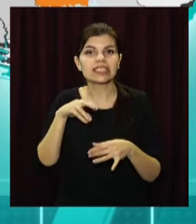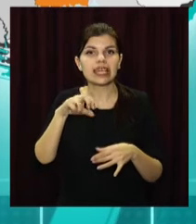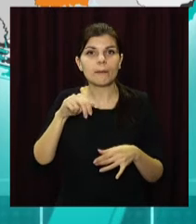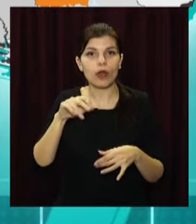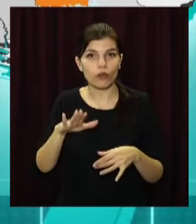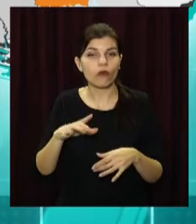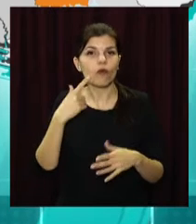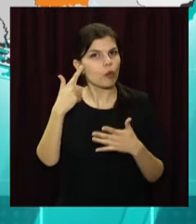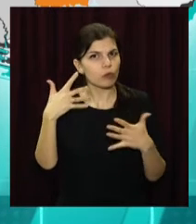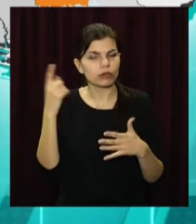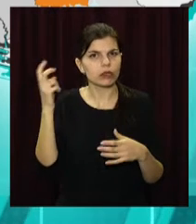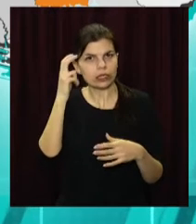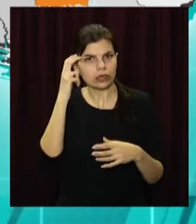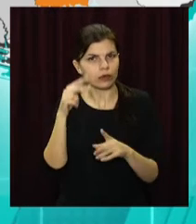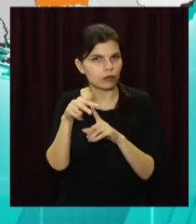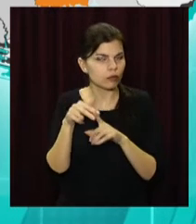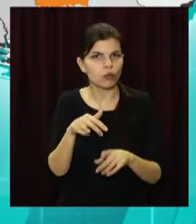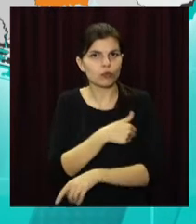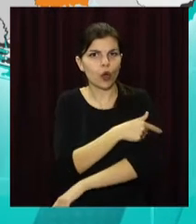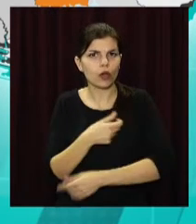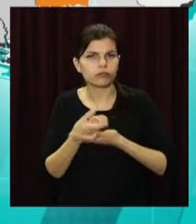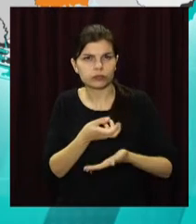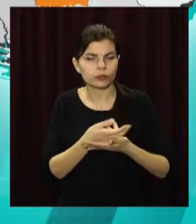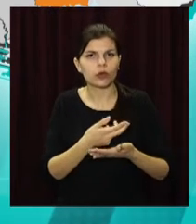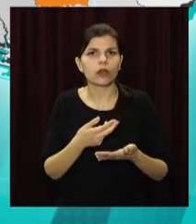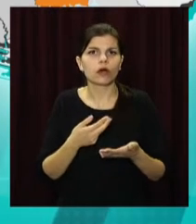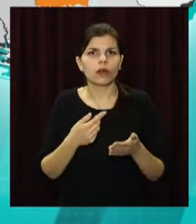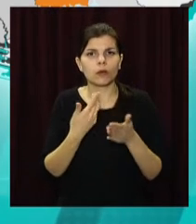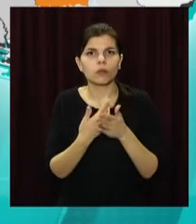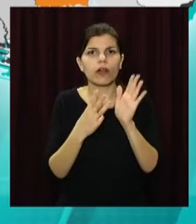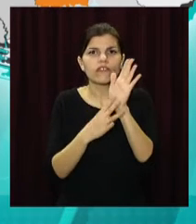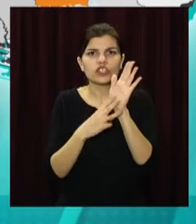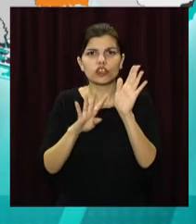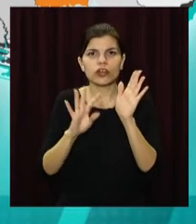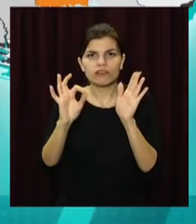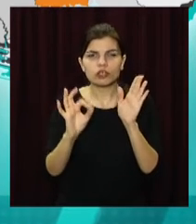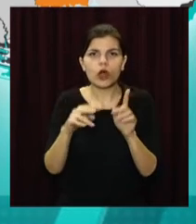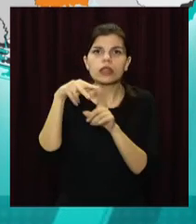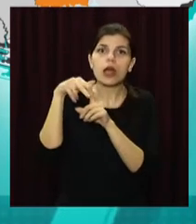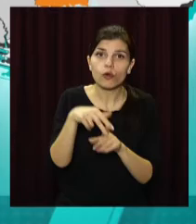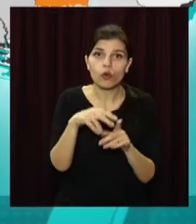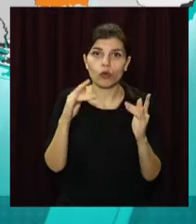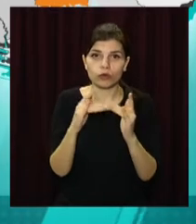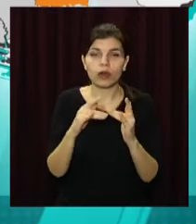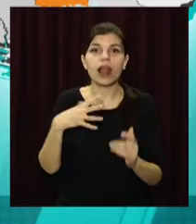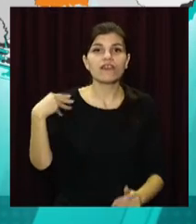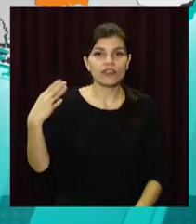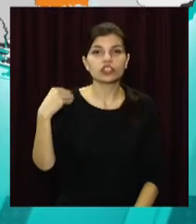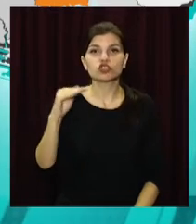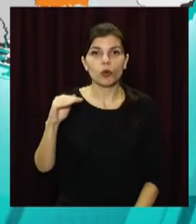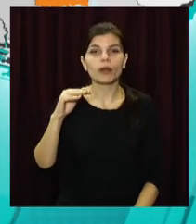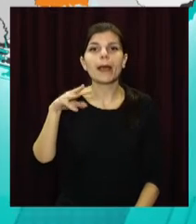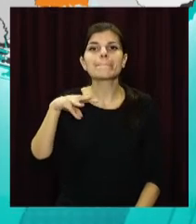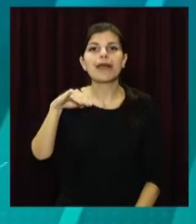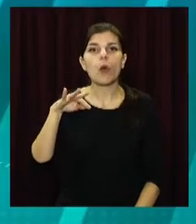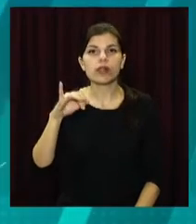ситуація. У Києві там завантаженість ковідних ліжок більше як 84%. У Львівській, Житомирській та Миколаївських